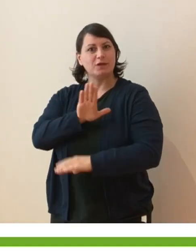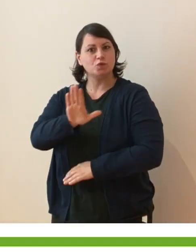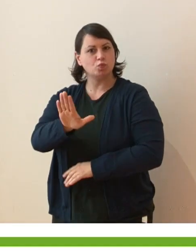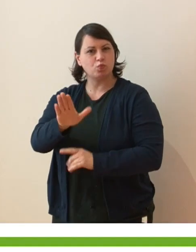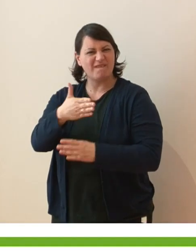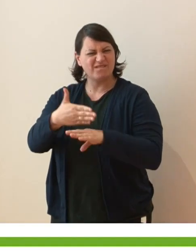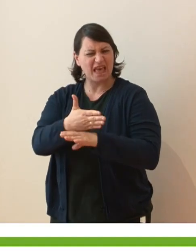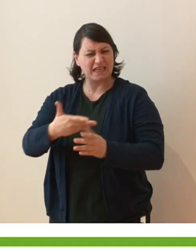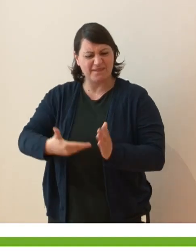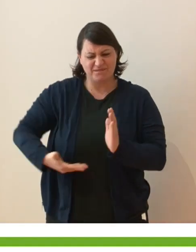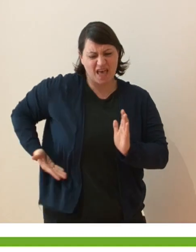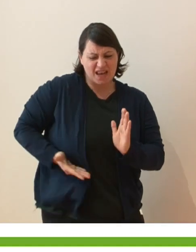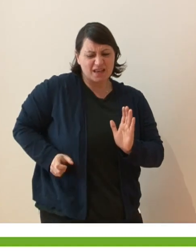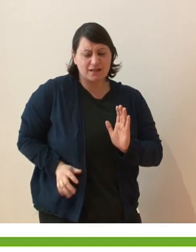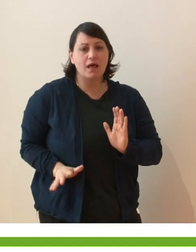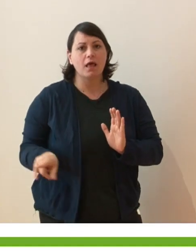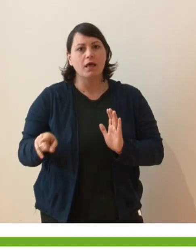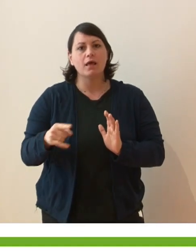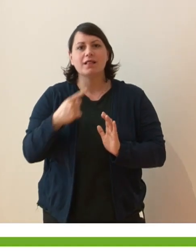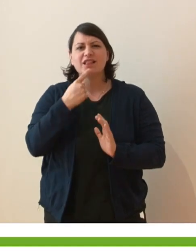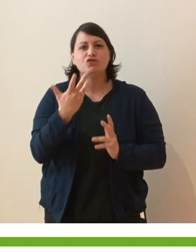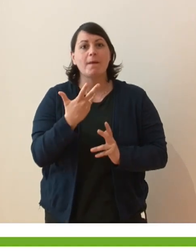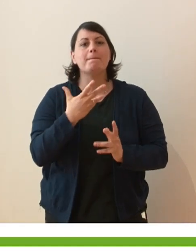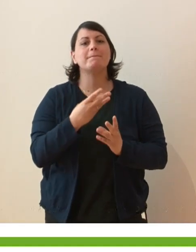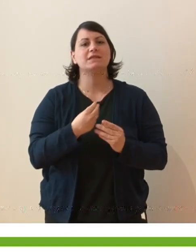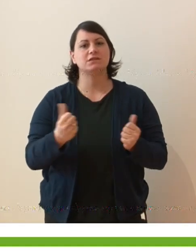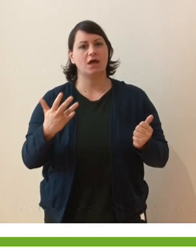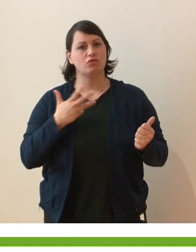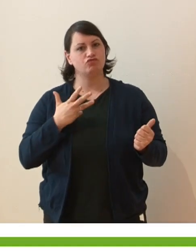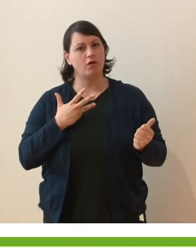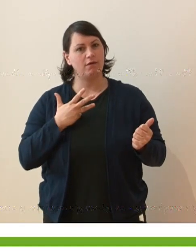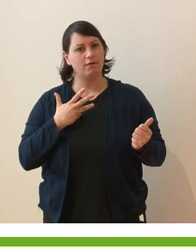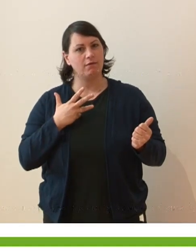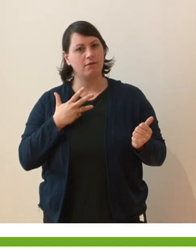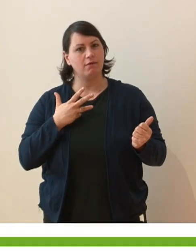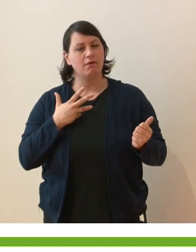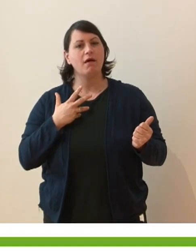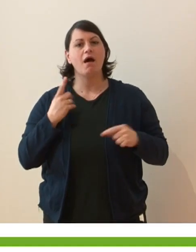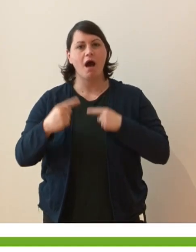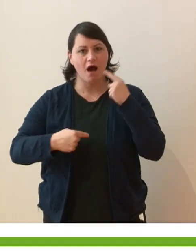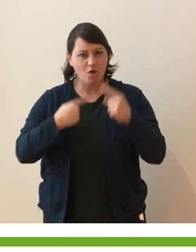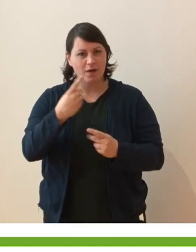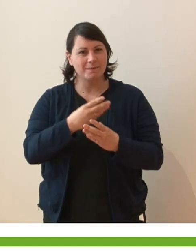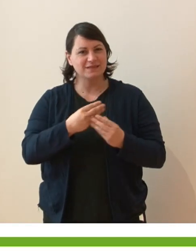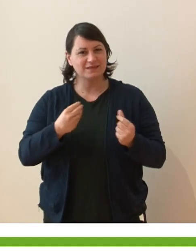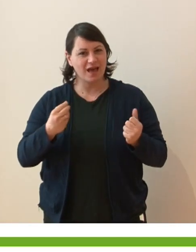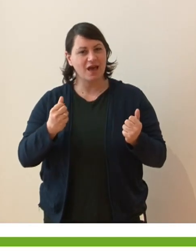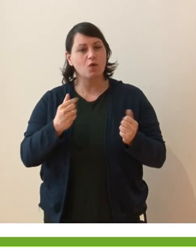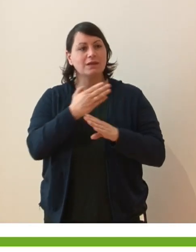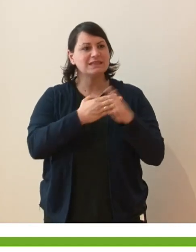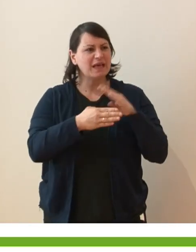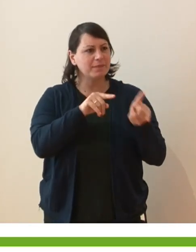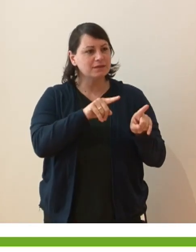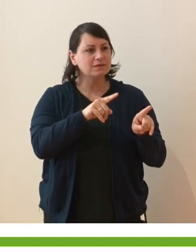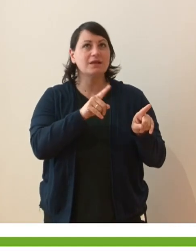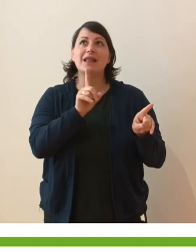un mistero di disabilità anche ora, che vive per sempre dentro il mistero di Dio.